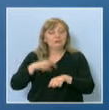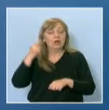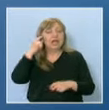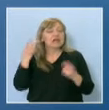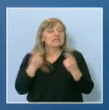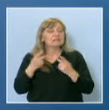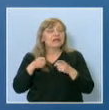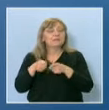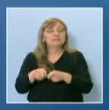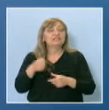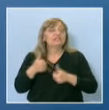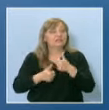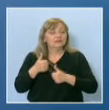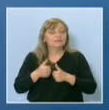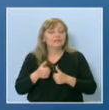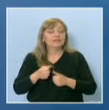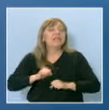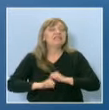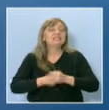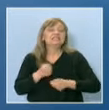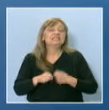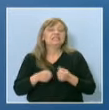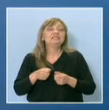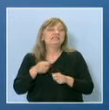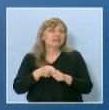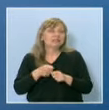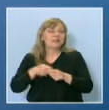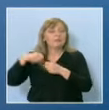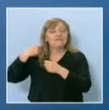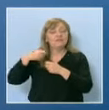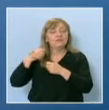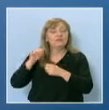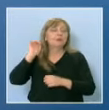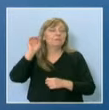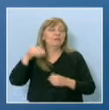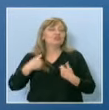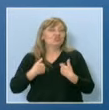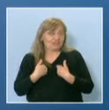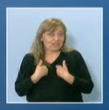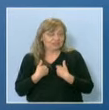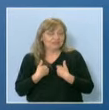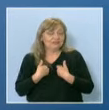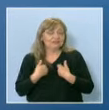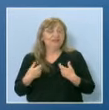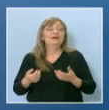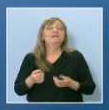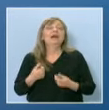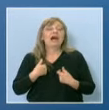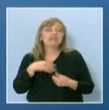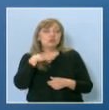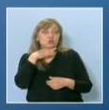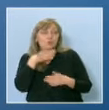форма. Инициативата да направим филми беше наша. Ние се постарахме